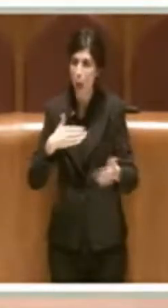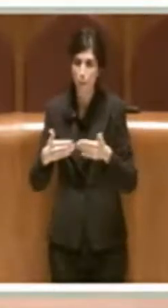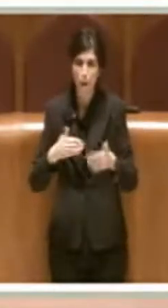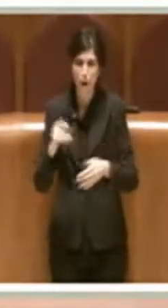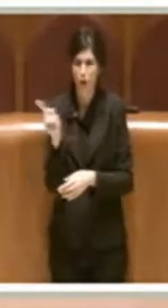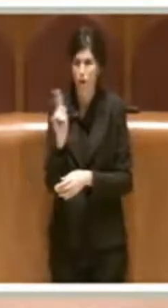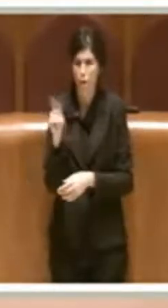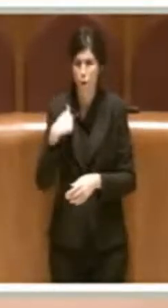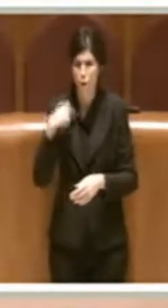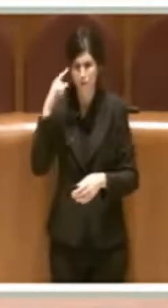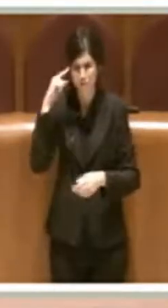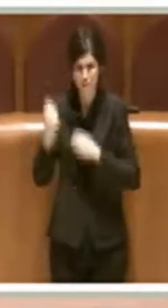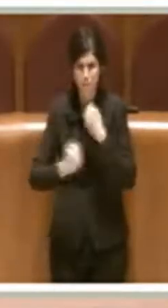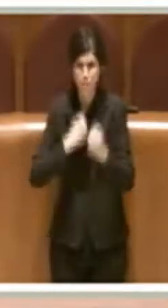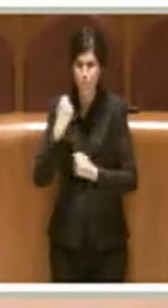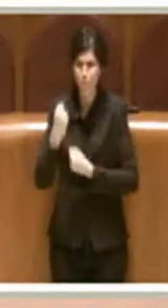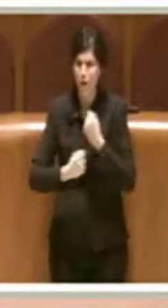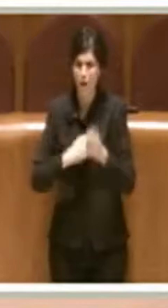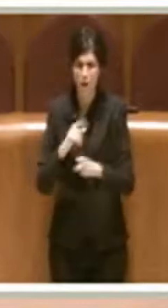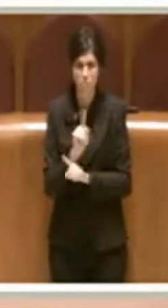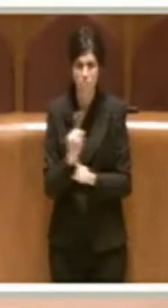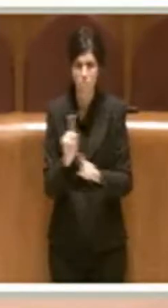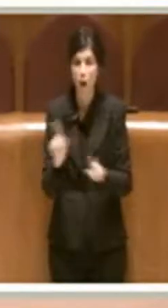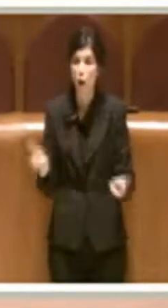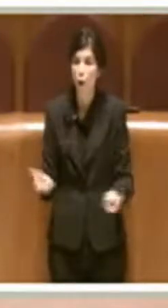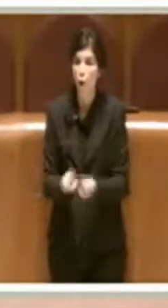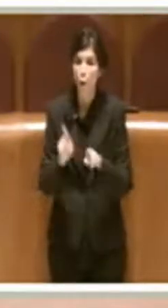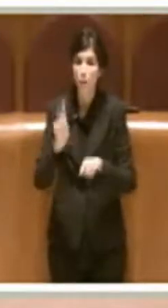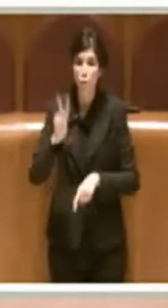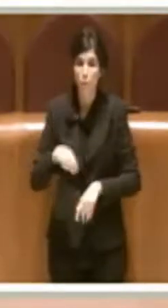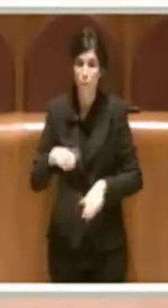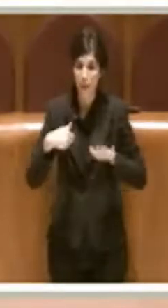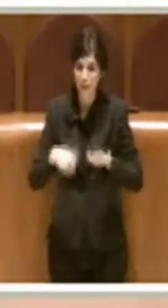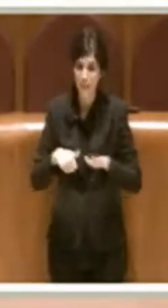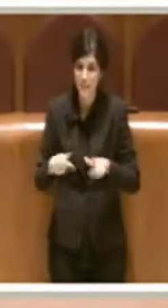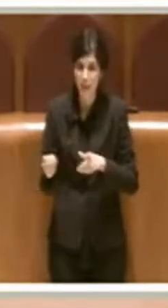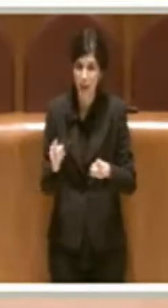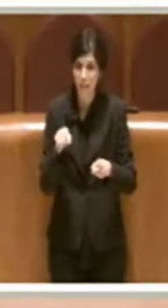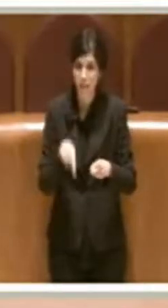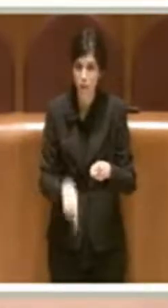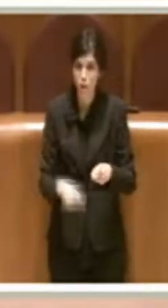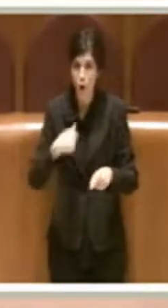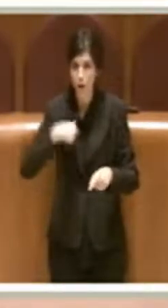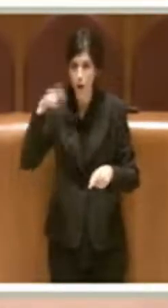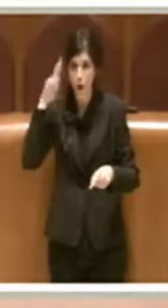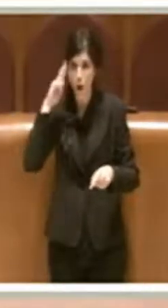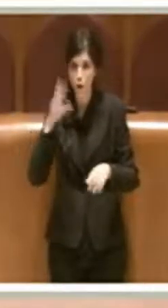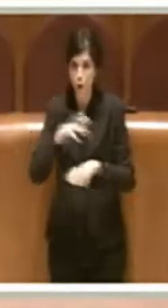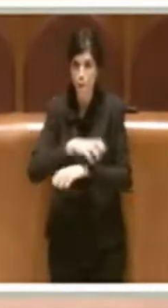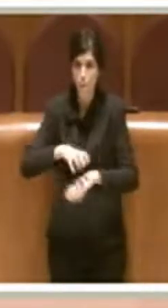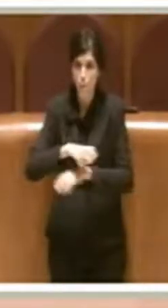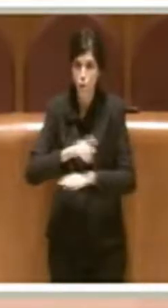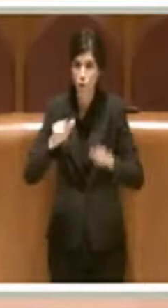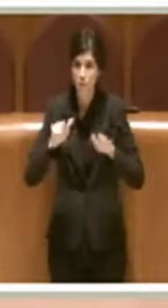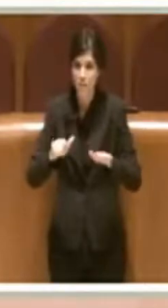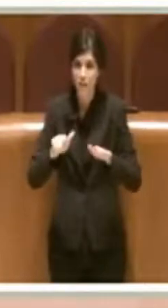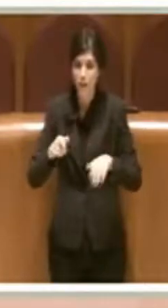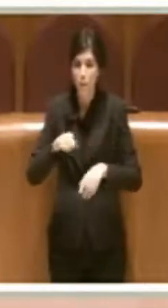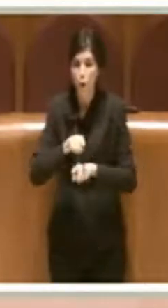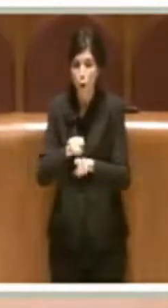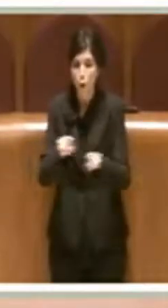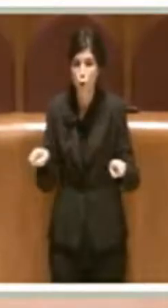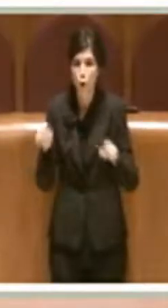disperata come nel 2016. Ricordo il Municipio Settimo che non ha avuto la possibilità di